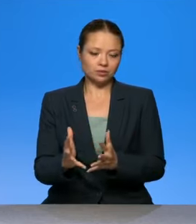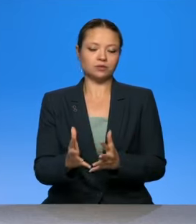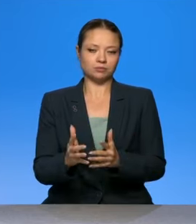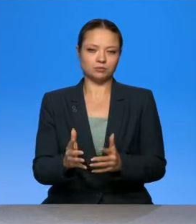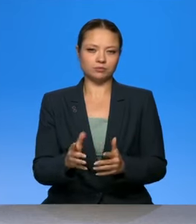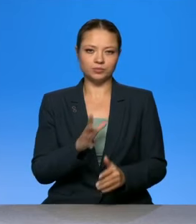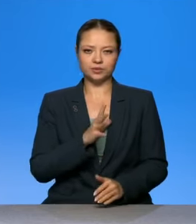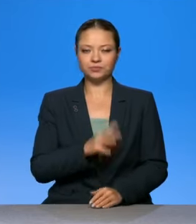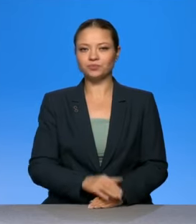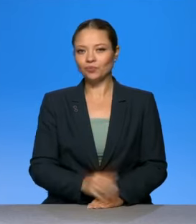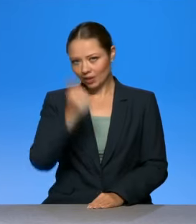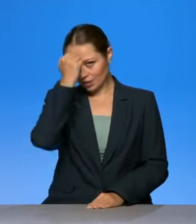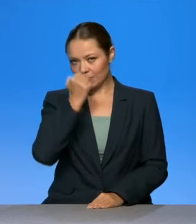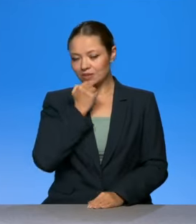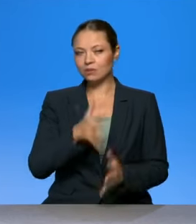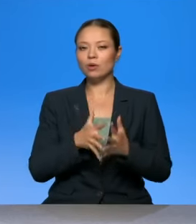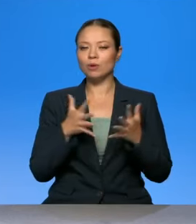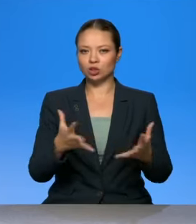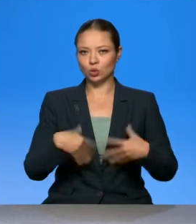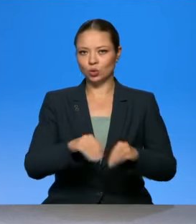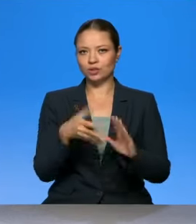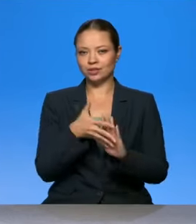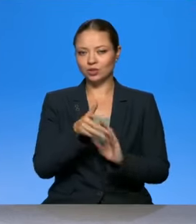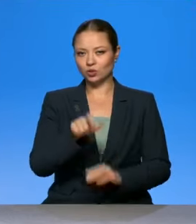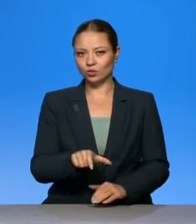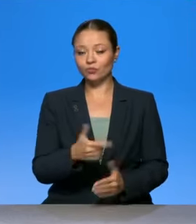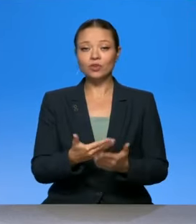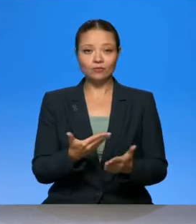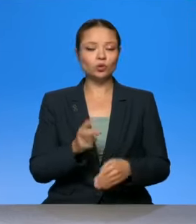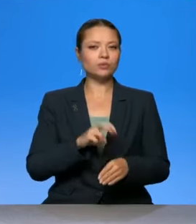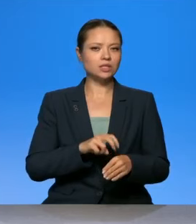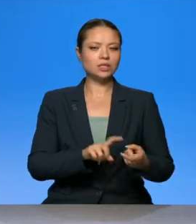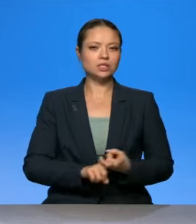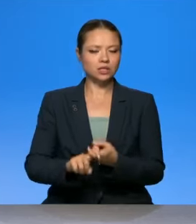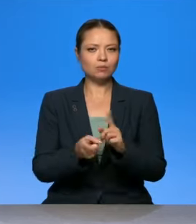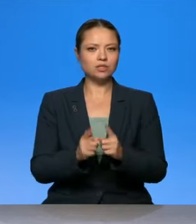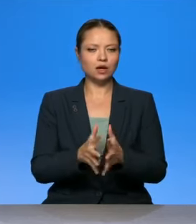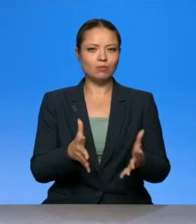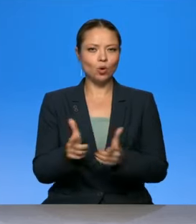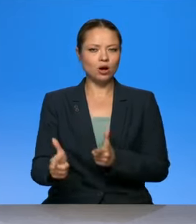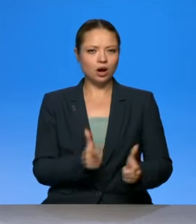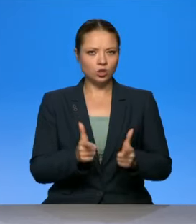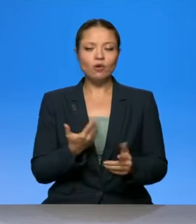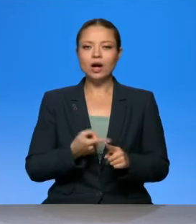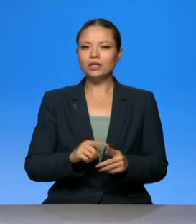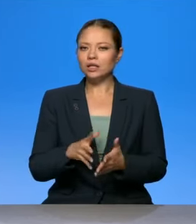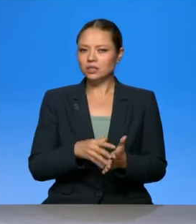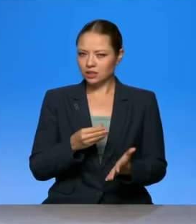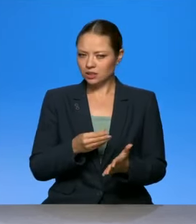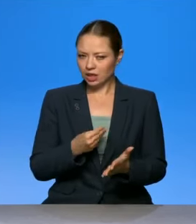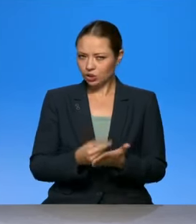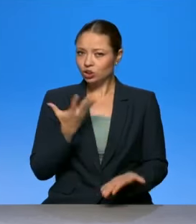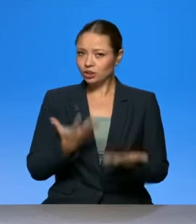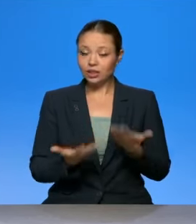остановимся. Спасибо, Кирилл Родин, социолог. Вышла более закаленной. Значит ли это, что если, не дай бог,